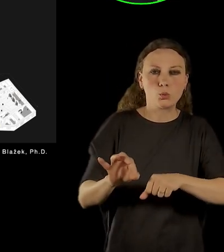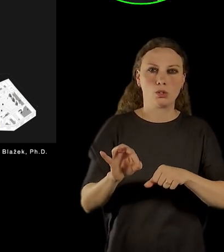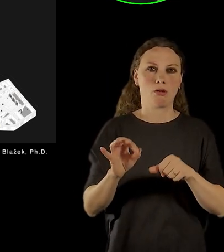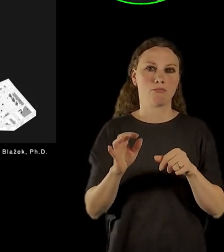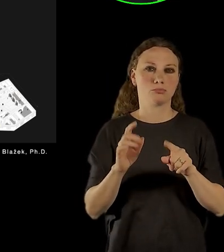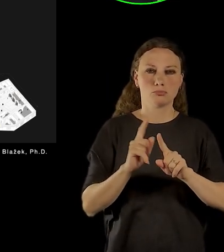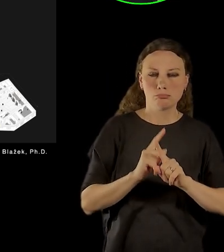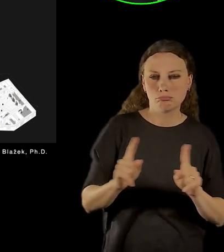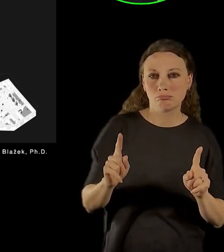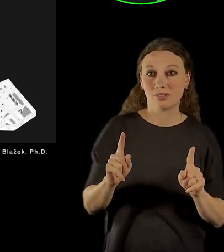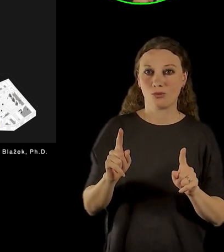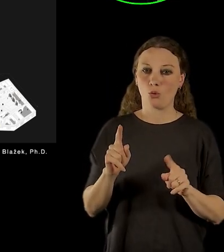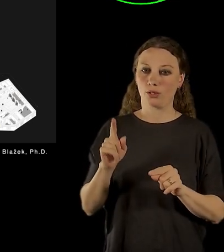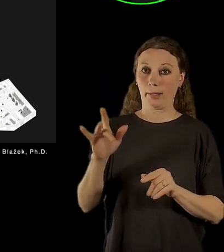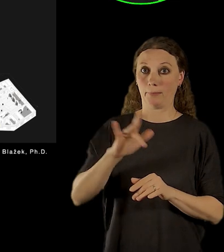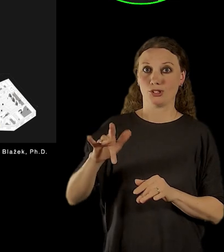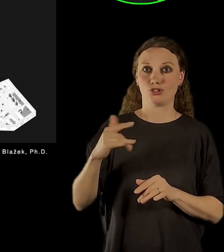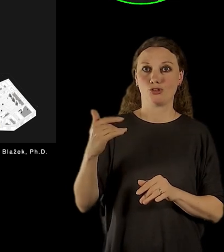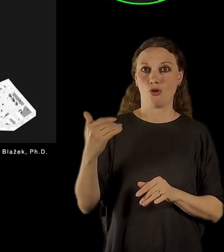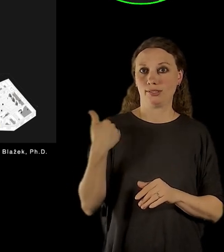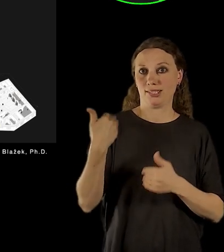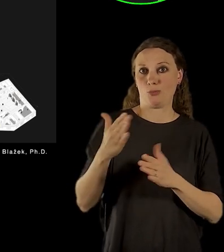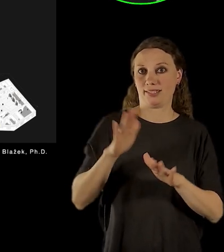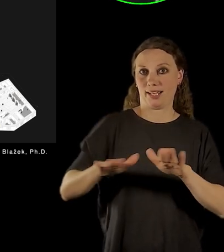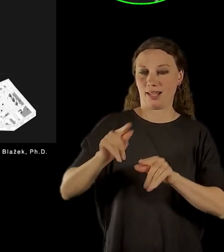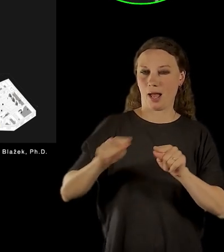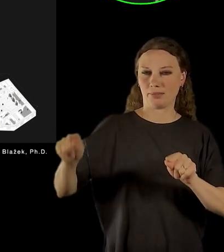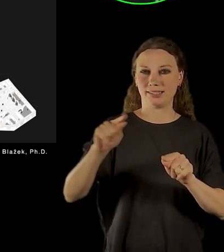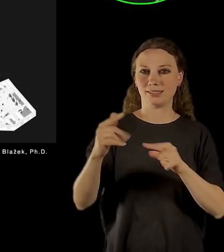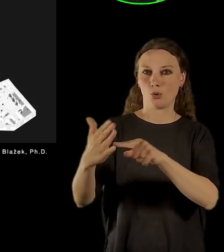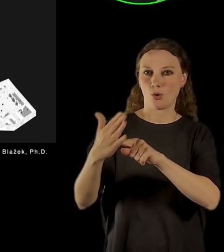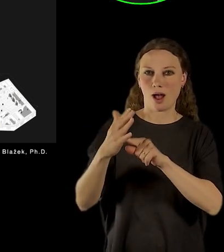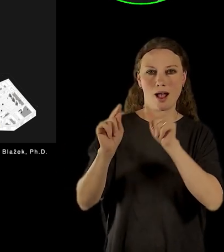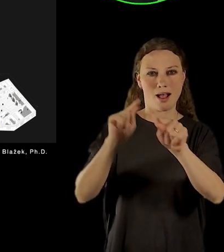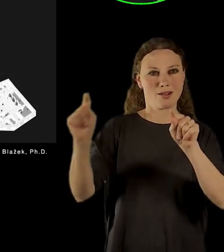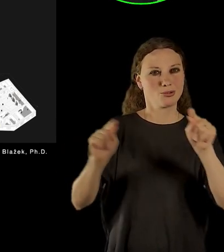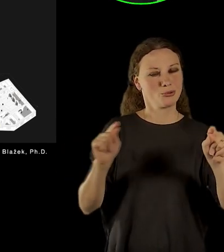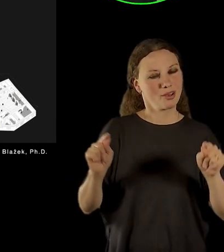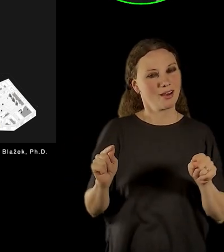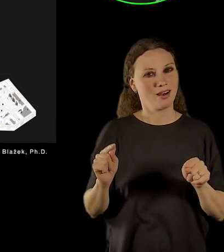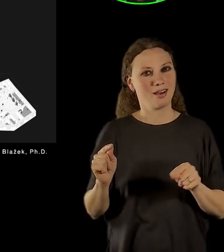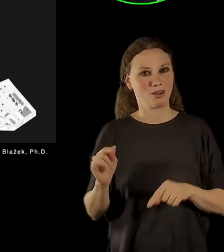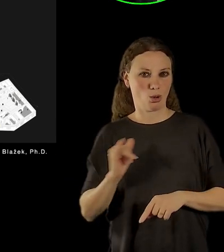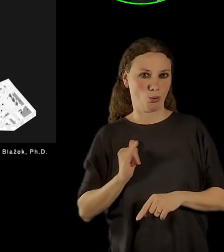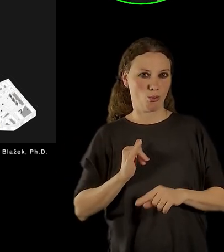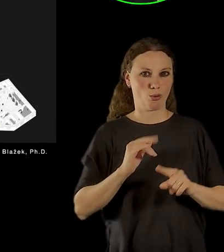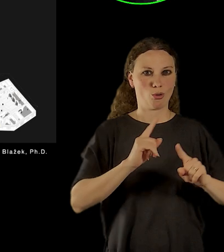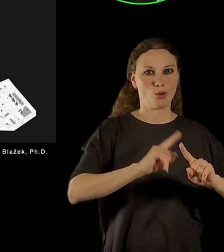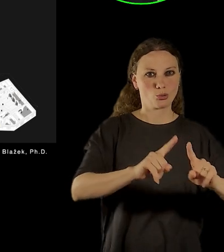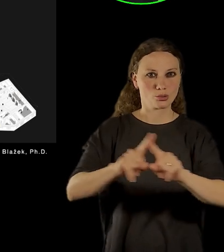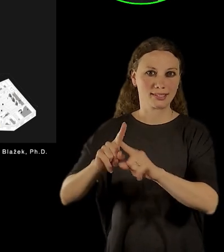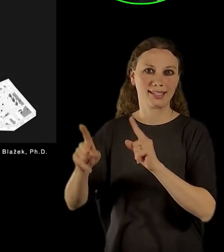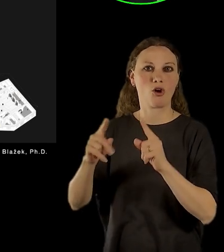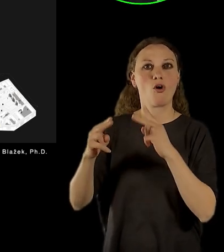místo, které také dobře ukazuje nejenom to, co tady zmínil Tomáš Hradečný, to znamená určité využívání určitých